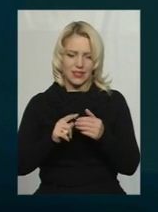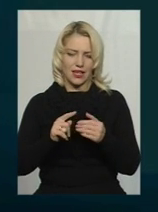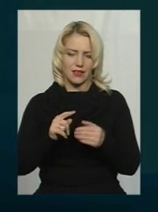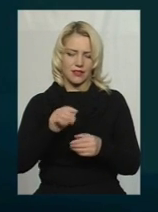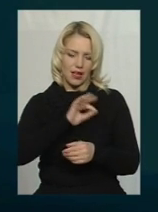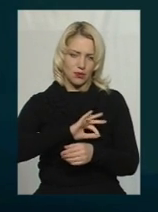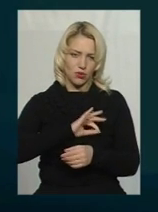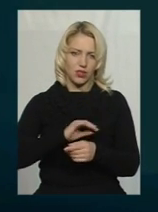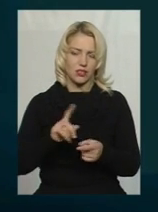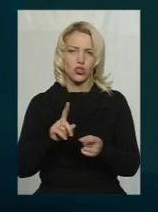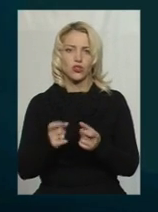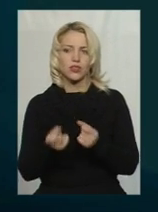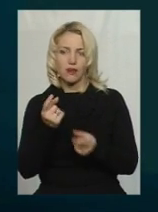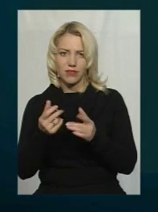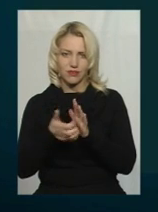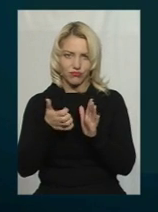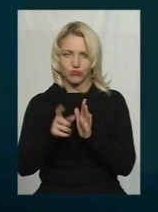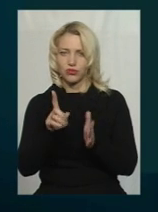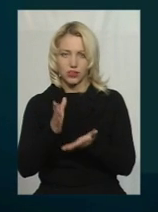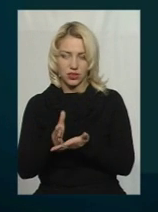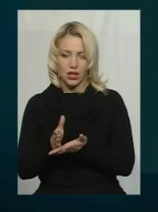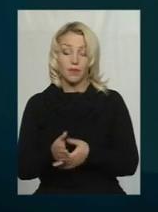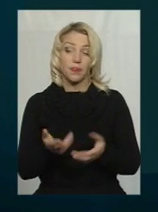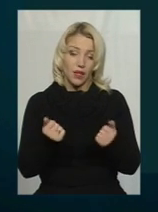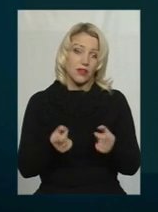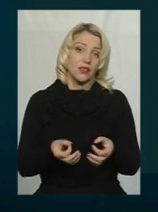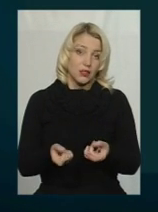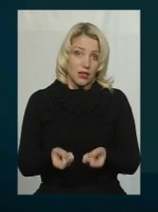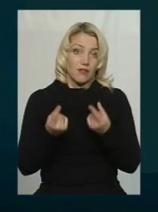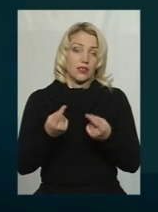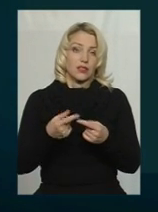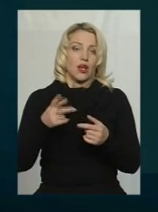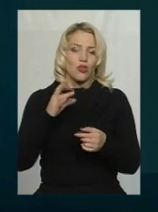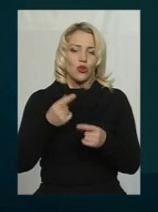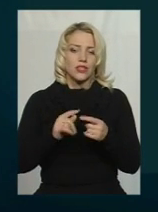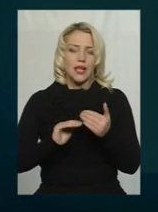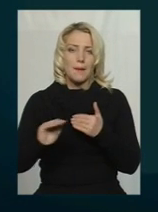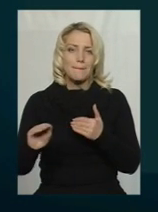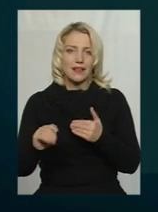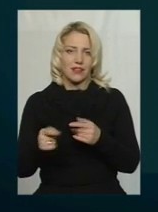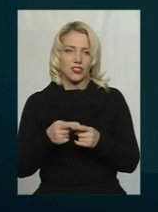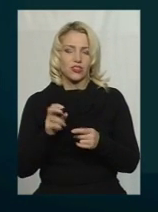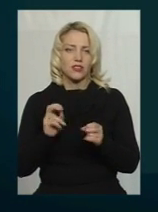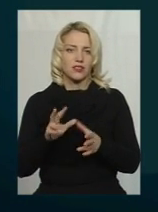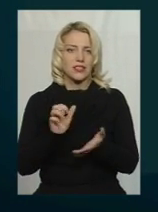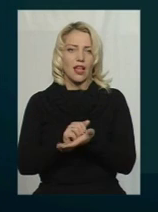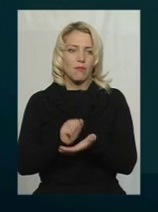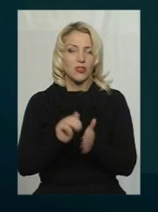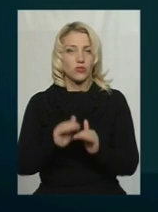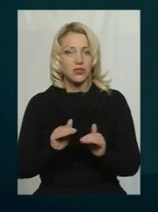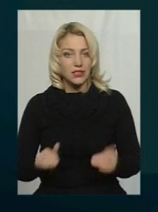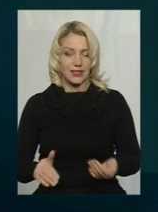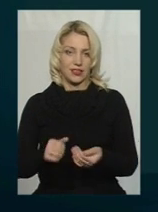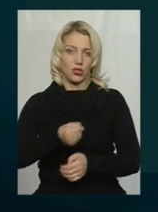не з'явилися? Ну, з'явилися безумовно, але ви ж розумієте, що це майданчик, де рухається і займаються діти,